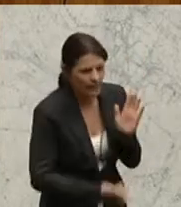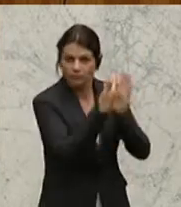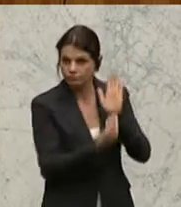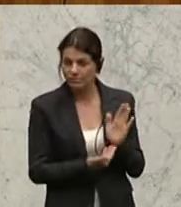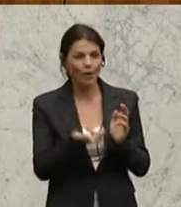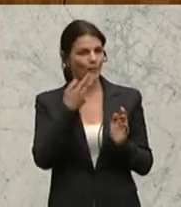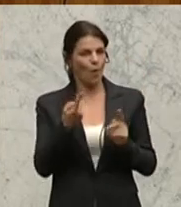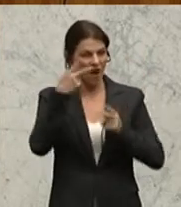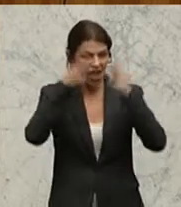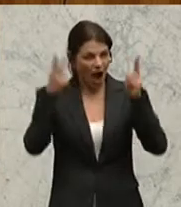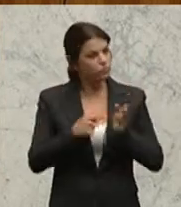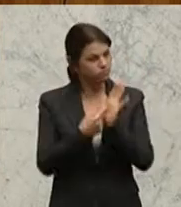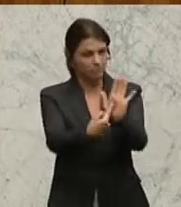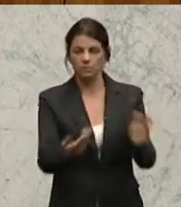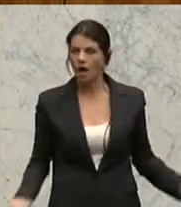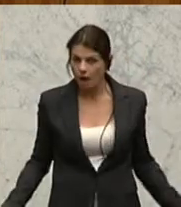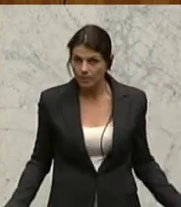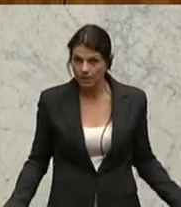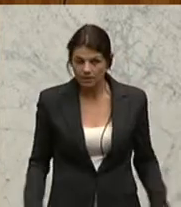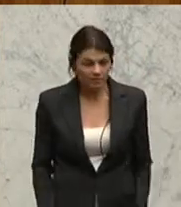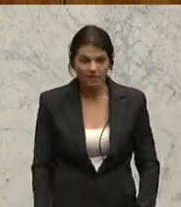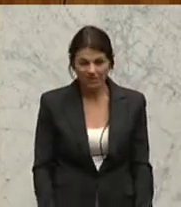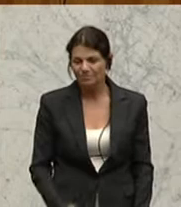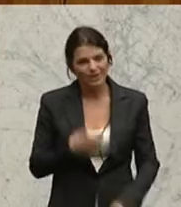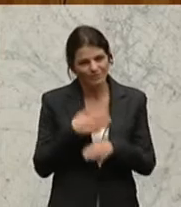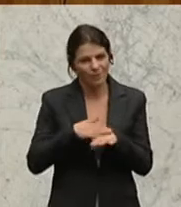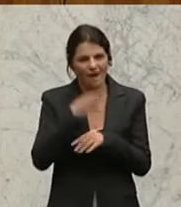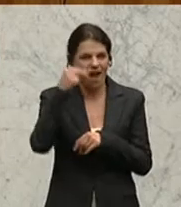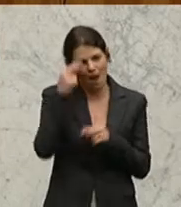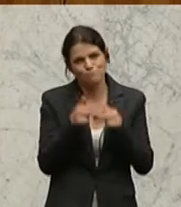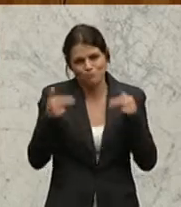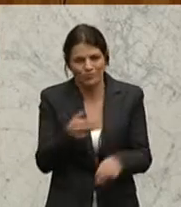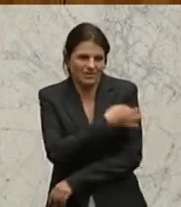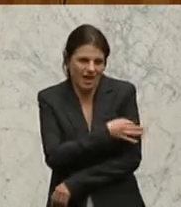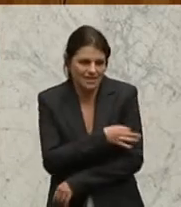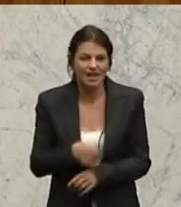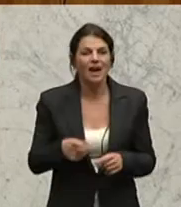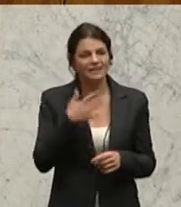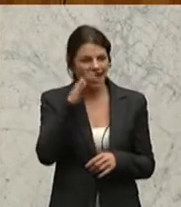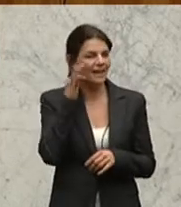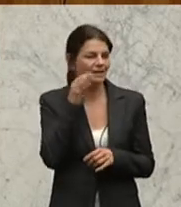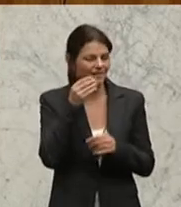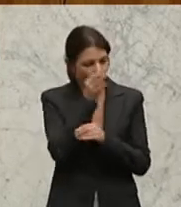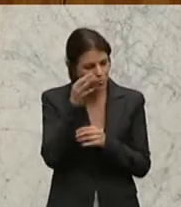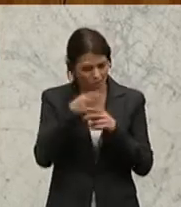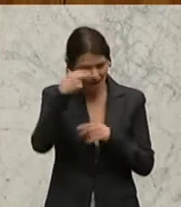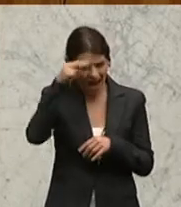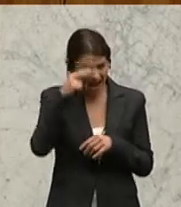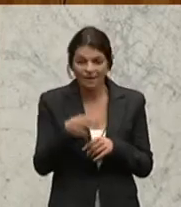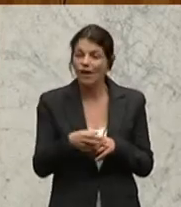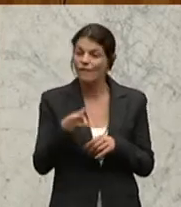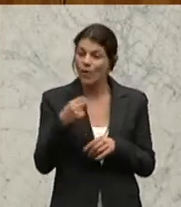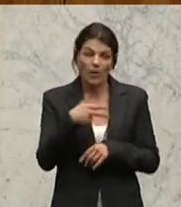aufzutischen. Sie haben geistig, sehr geehrter Herr Bundeskanzler, sehr geehrte Damen und Herren von SPÖ und ÖVP, Sie haben geistig und